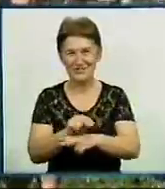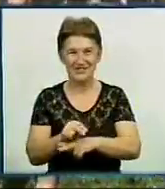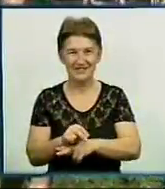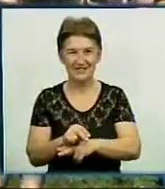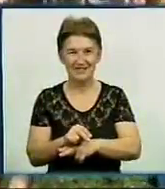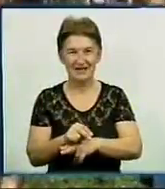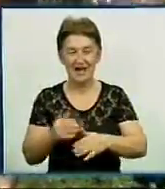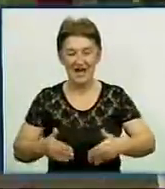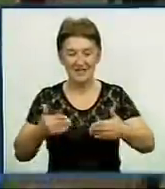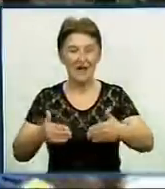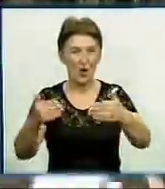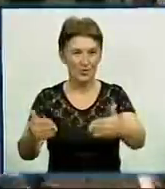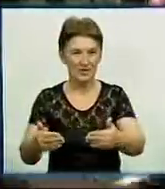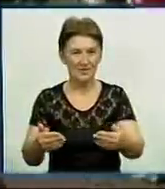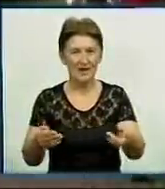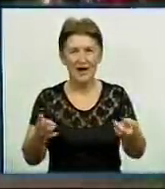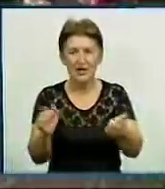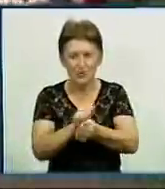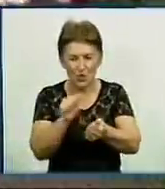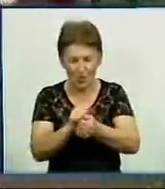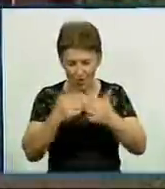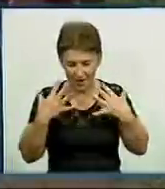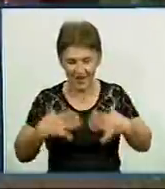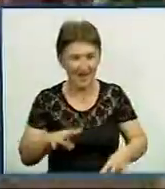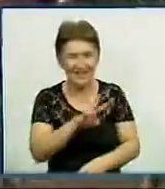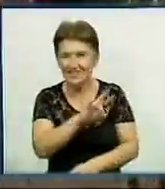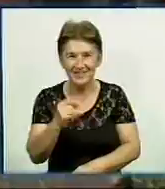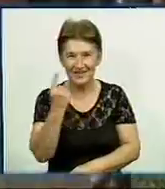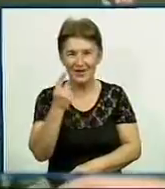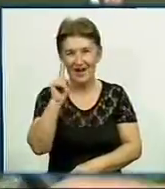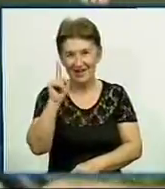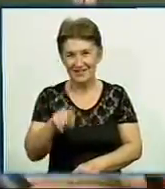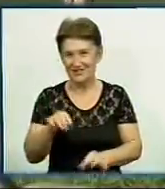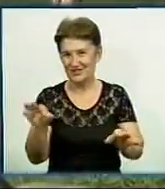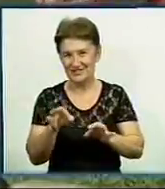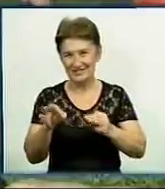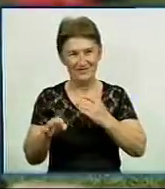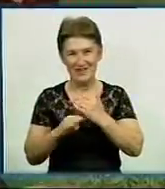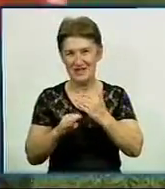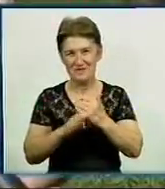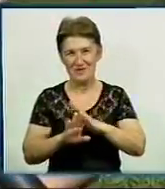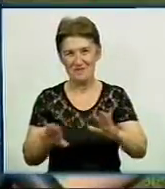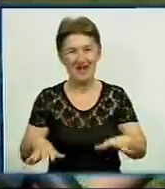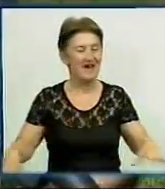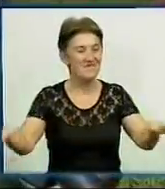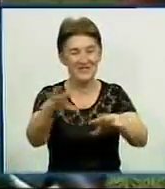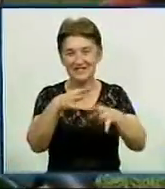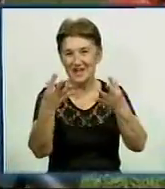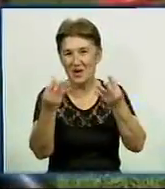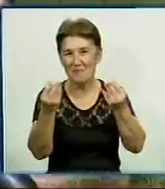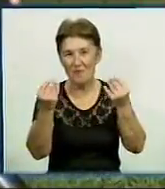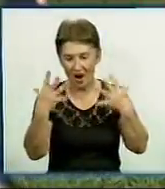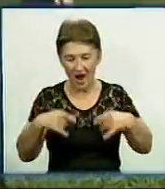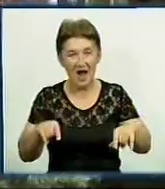в кілька раундів. Сухими не залишили жодного учасника. Не рятували навіть дощовики. Нічим не допомогли. Всім мокнули. Тут